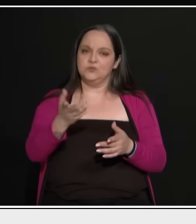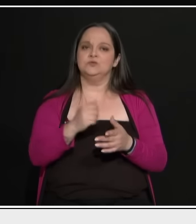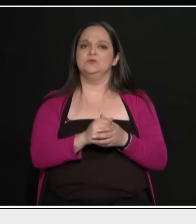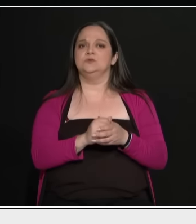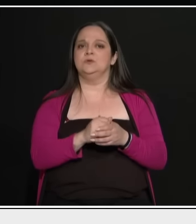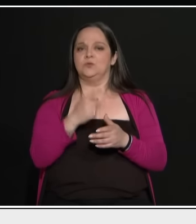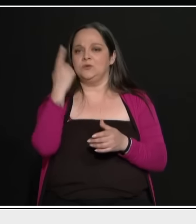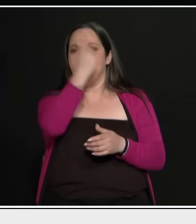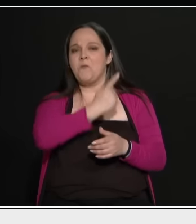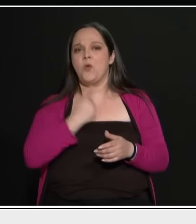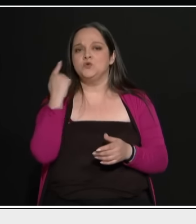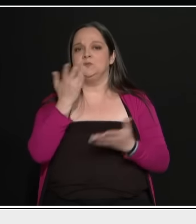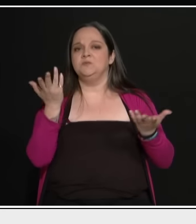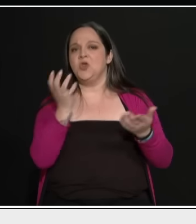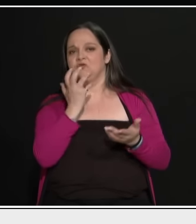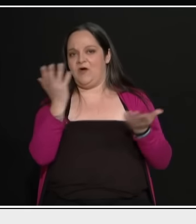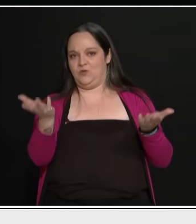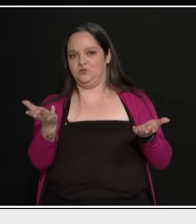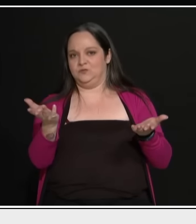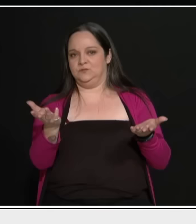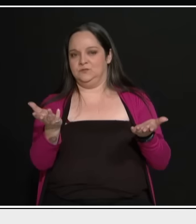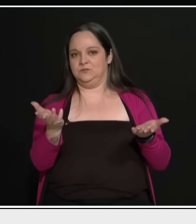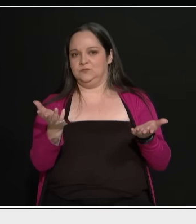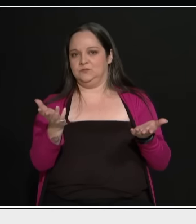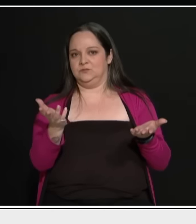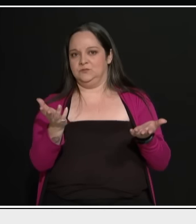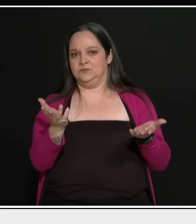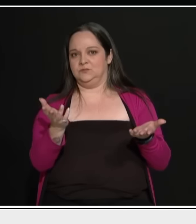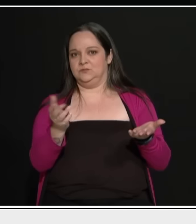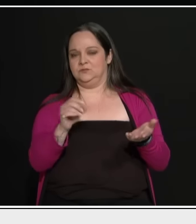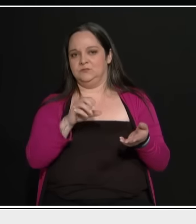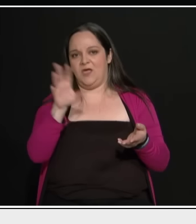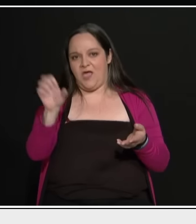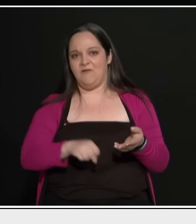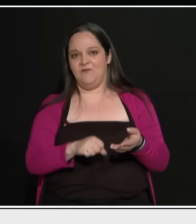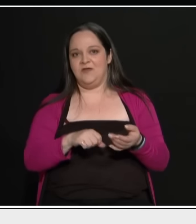πρόσωπο είναι και αυτός τώρα. Είναι σοβαρό άτομο και αυτός. Έφερε αντρόγινο με άντρα.